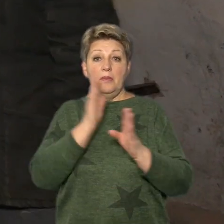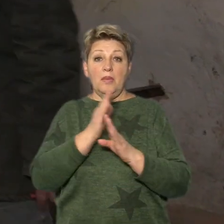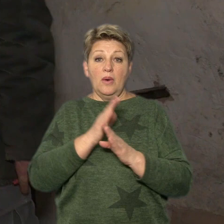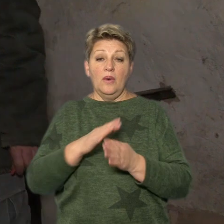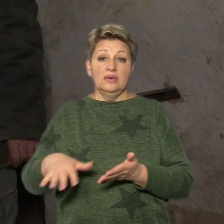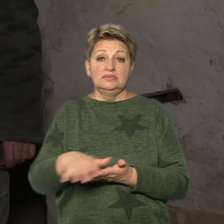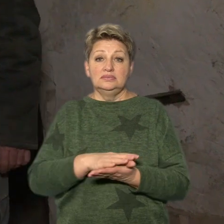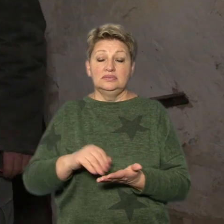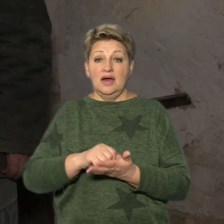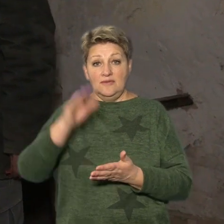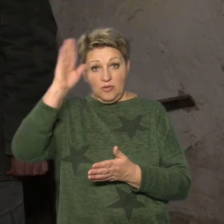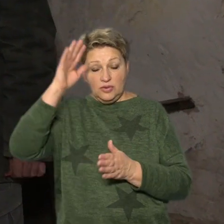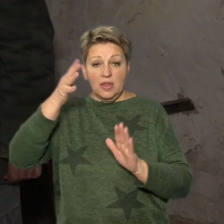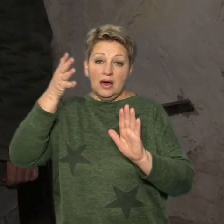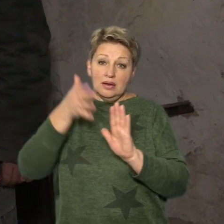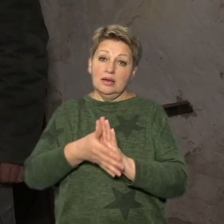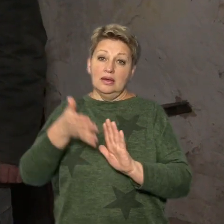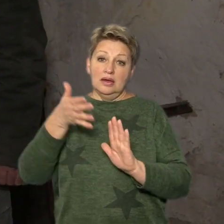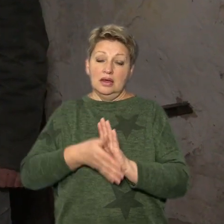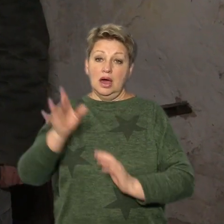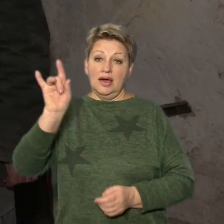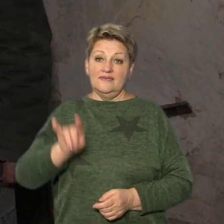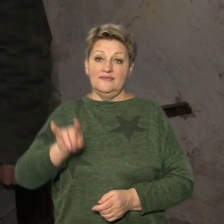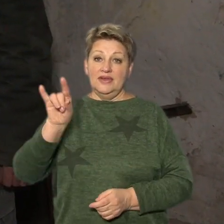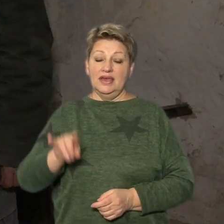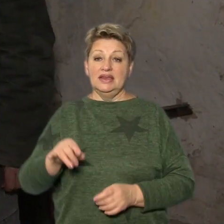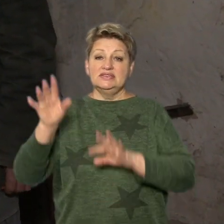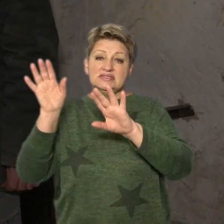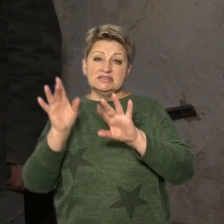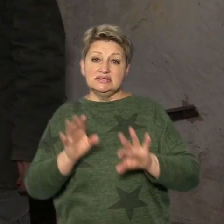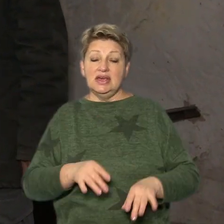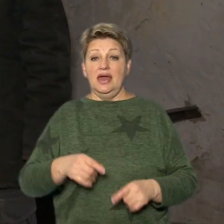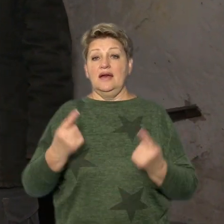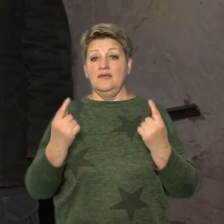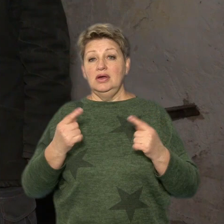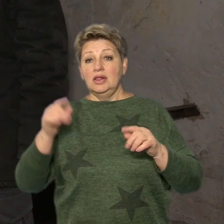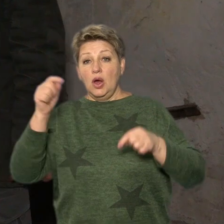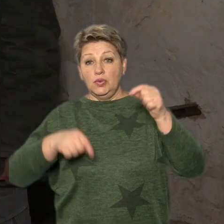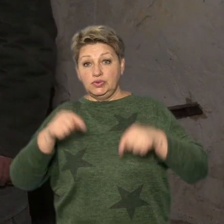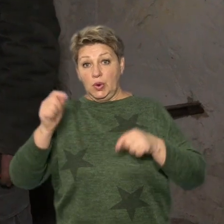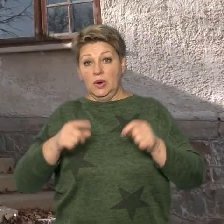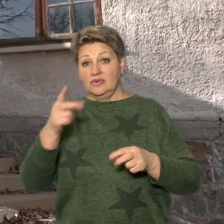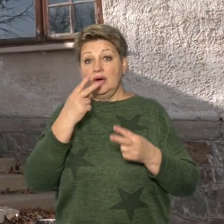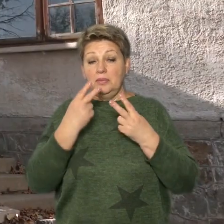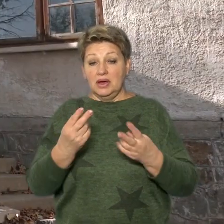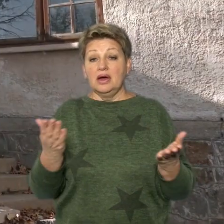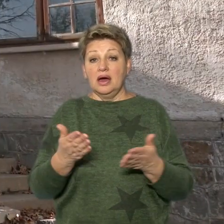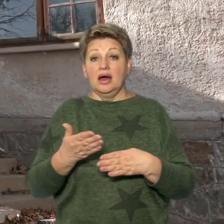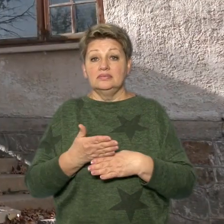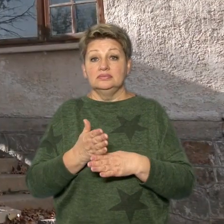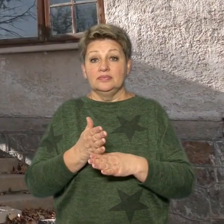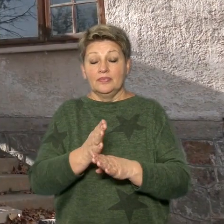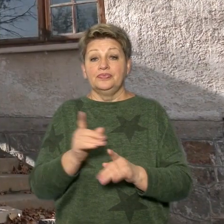затікала через ті вікна, великі сніги, великі дощі. І ви бачите, яка йде руйнація. Аби